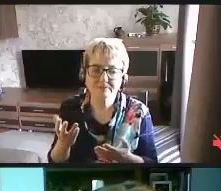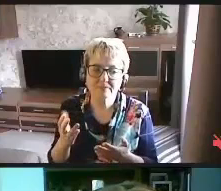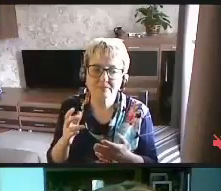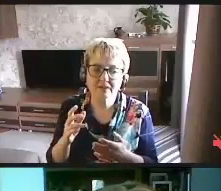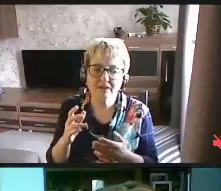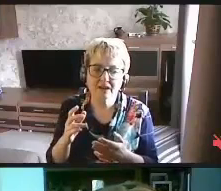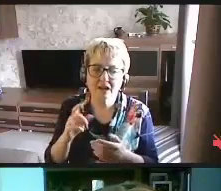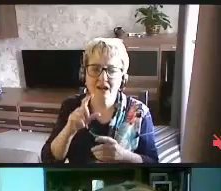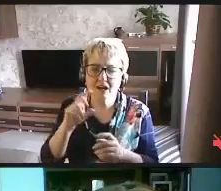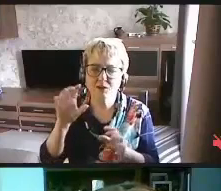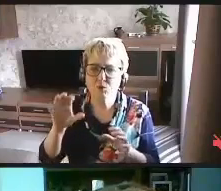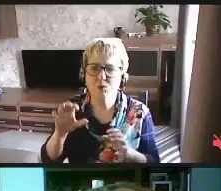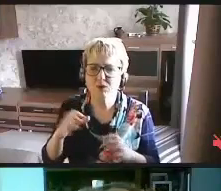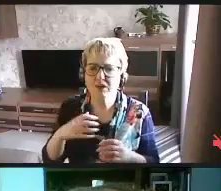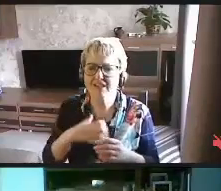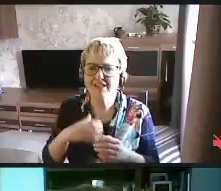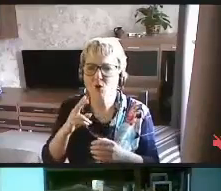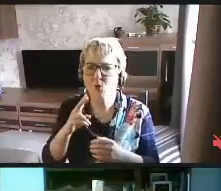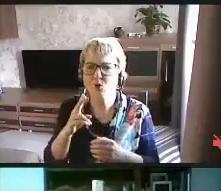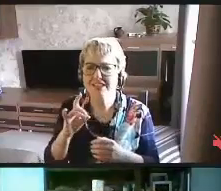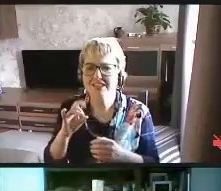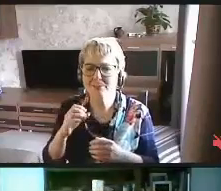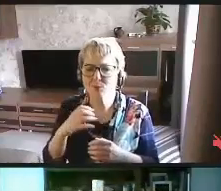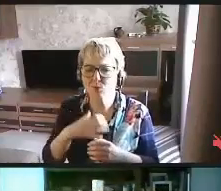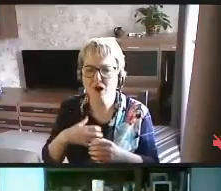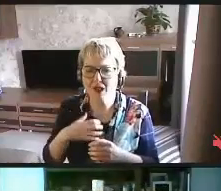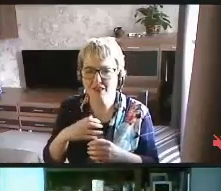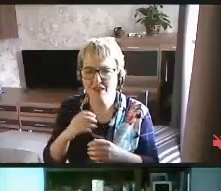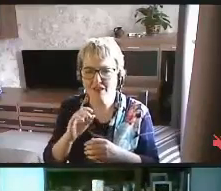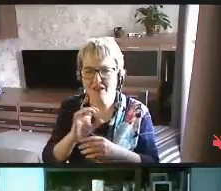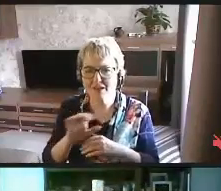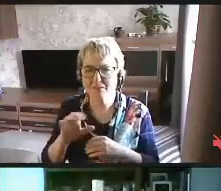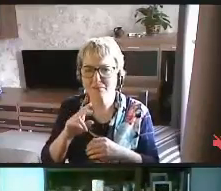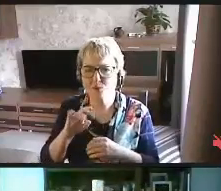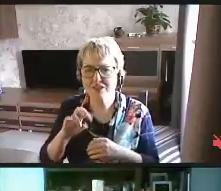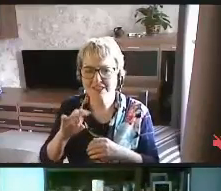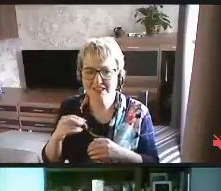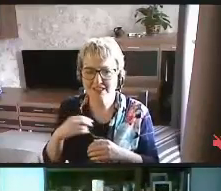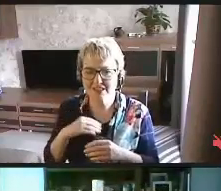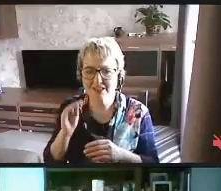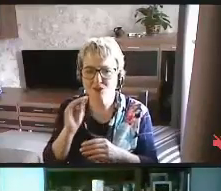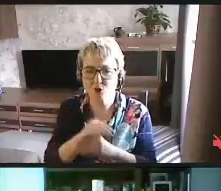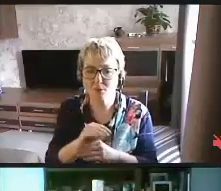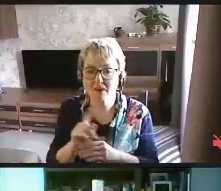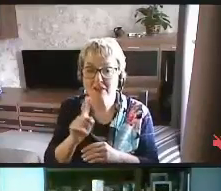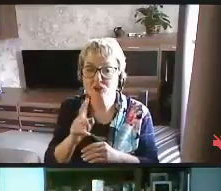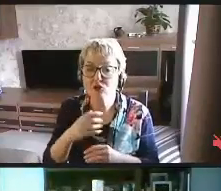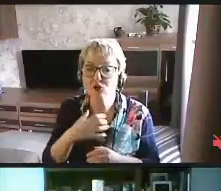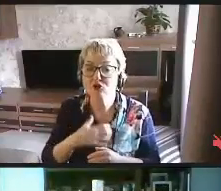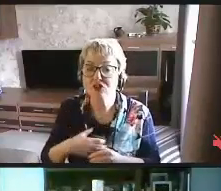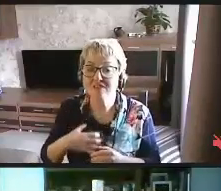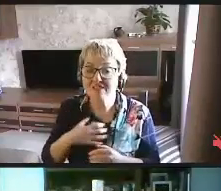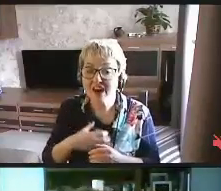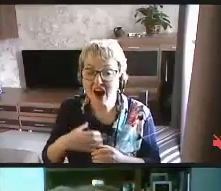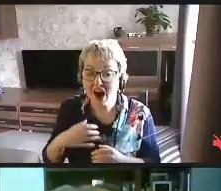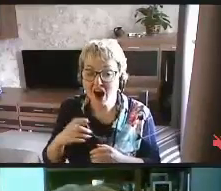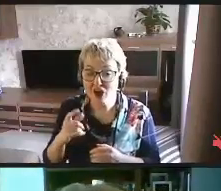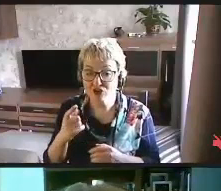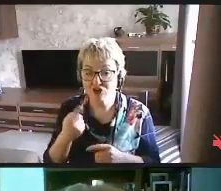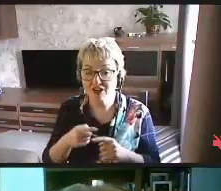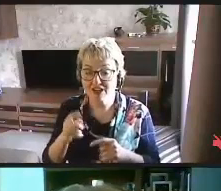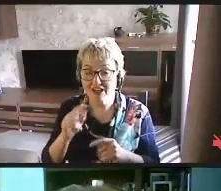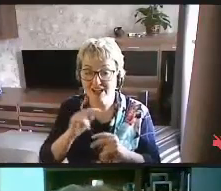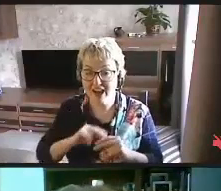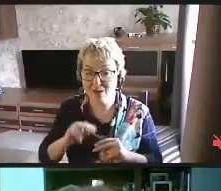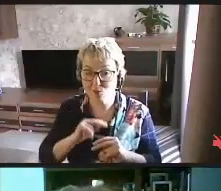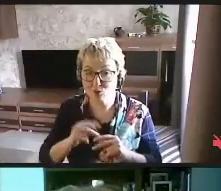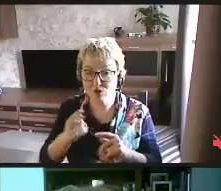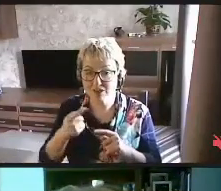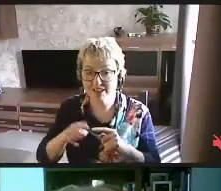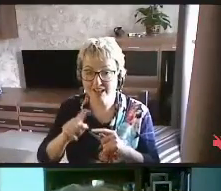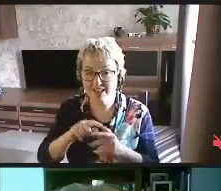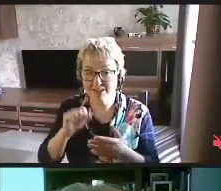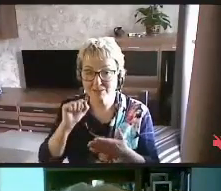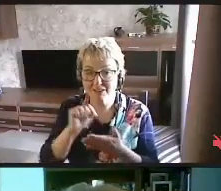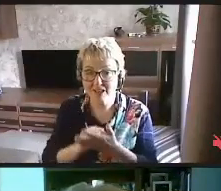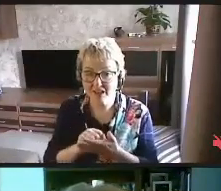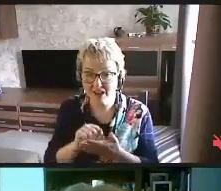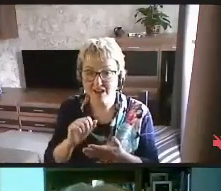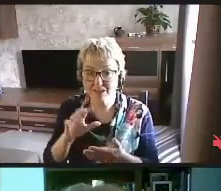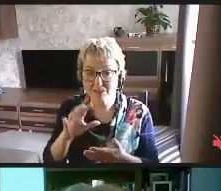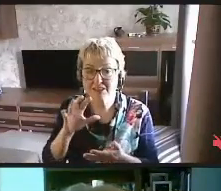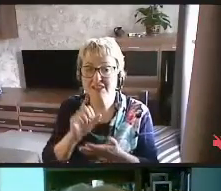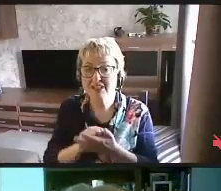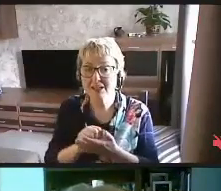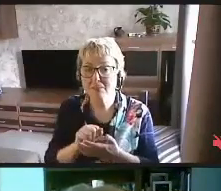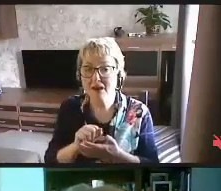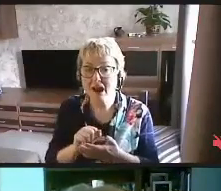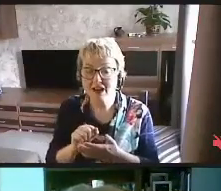концептуальные посылки добавив туда. и что очень важно, что работой над этим стандартом занимались как раз,